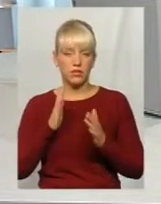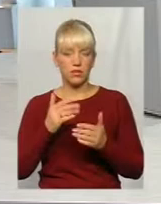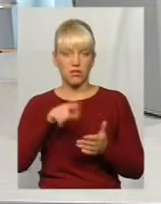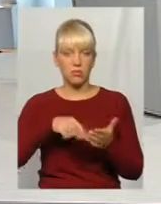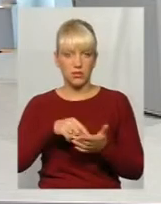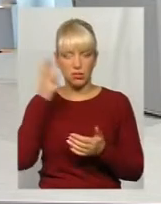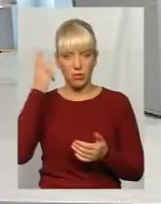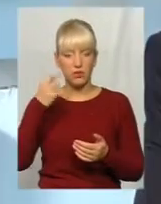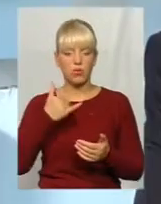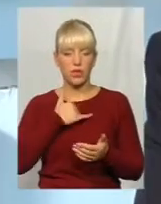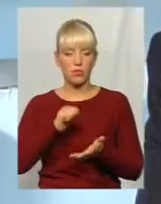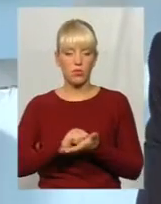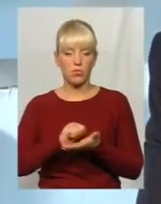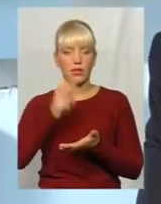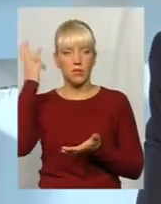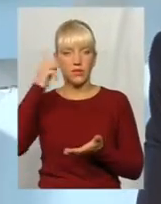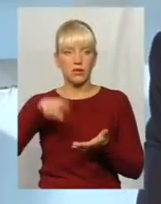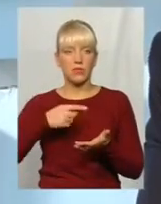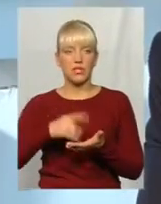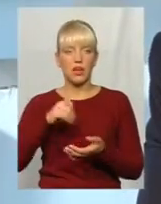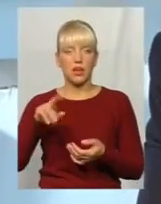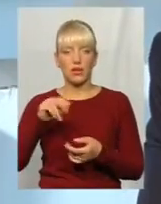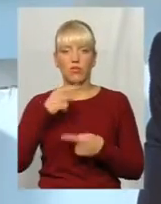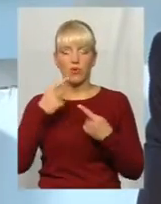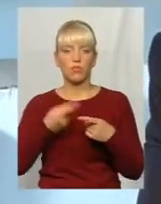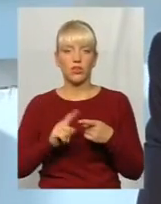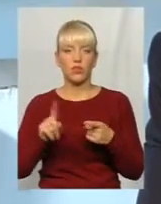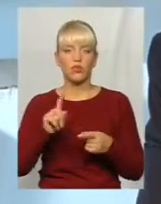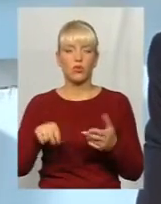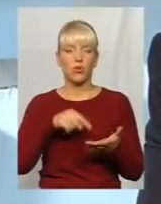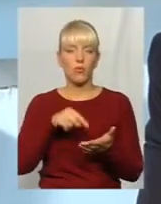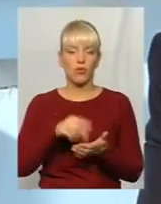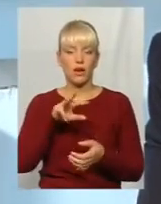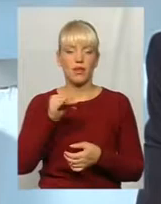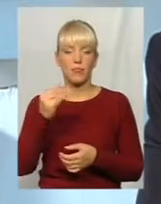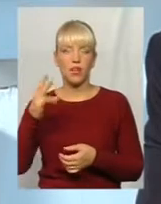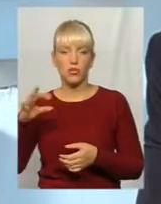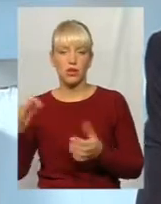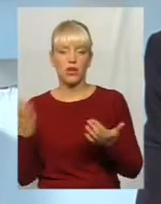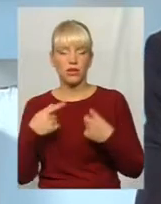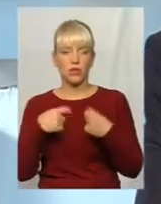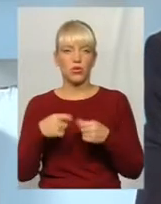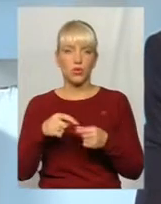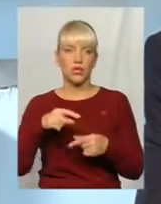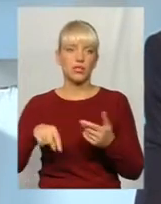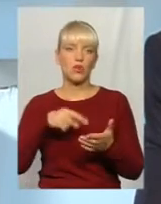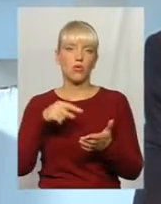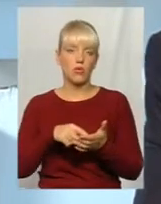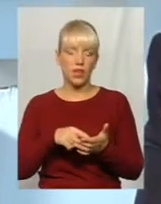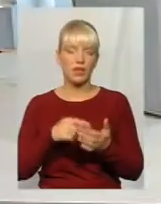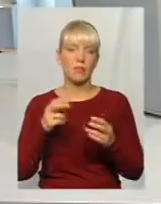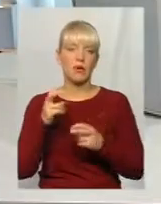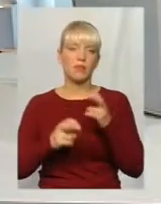прийнятими рішеннями Хмельницької міської ради, говориться про те, що комунальне майно, яке продається комунальним підприємствам, кошти йдуть в міський бюджет.